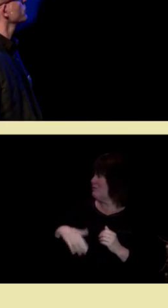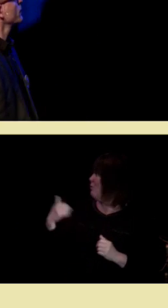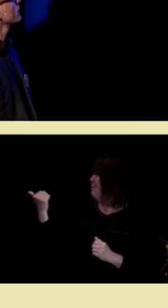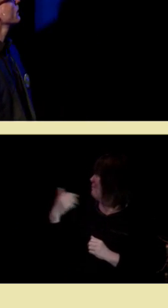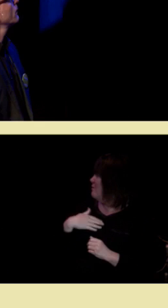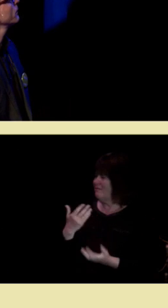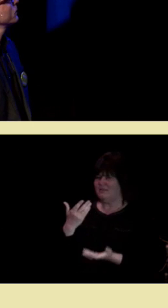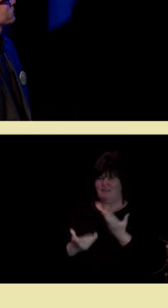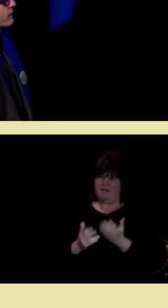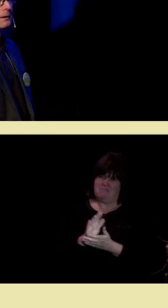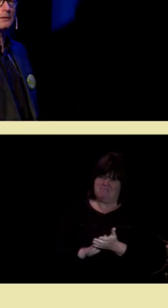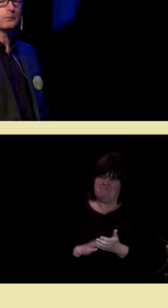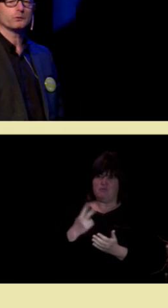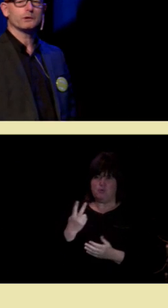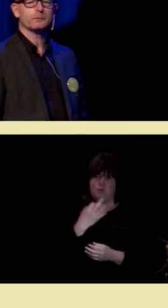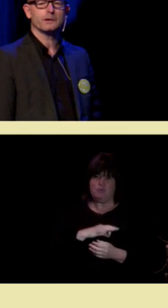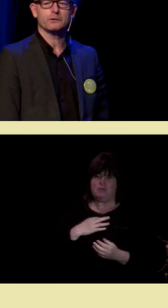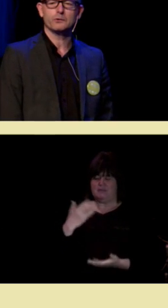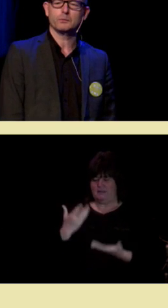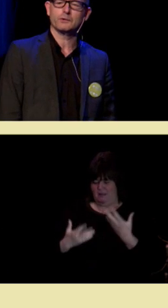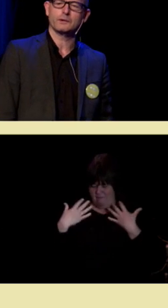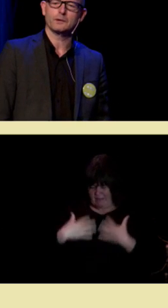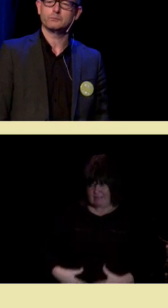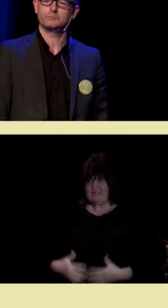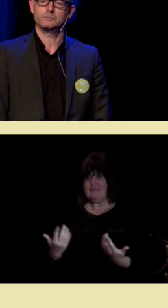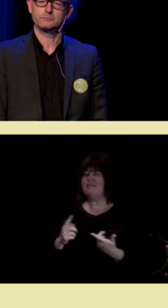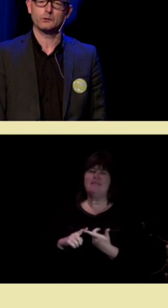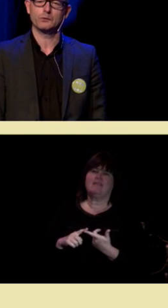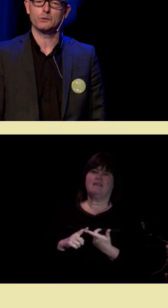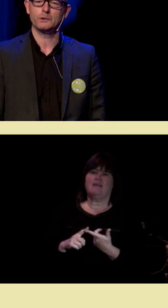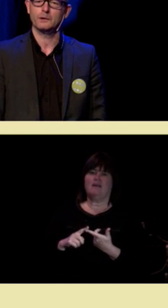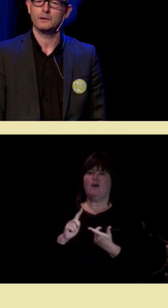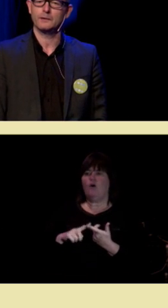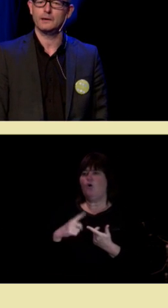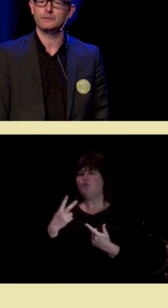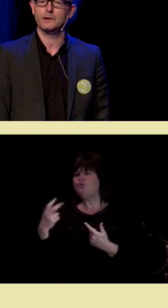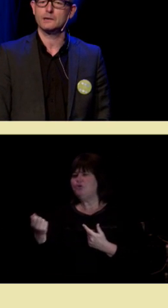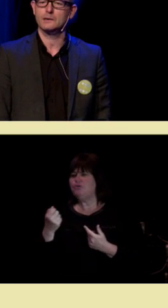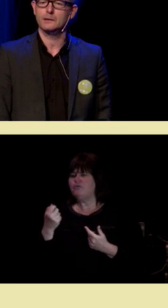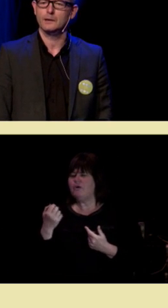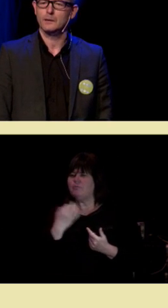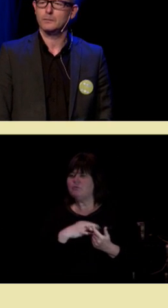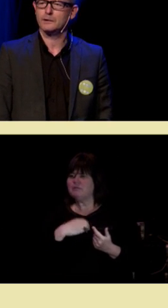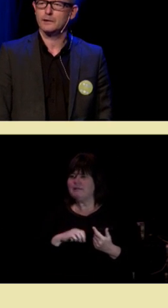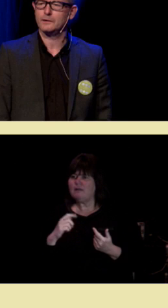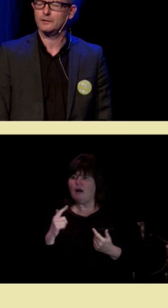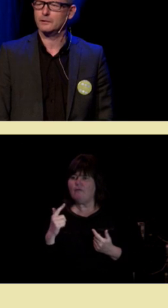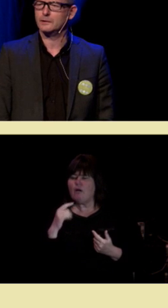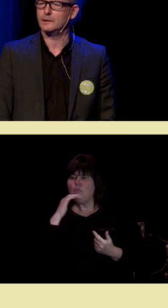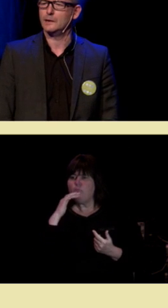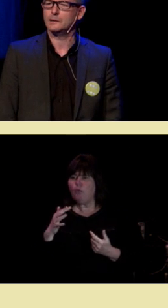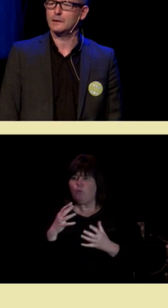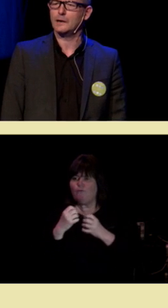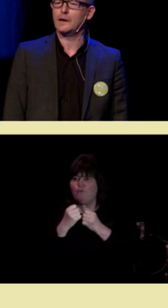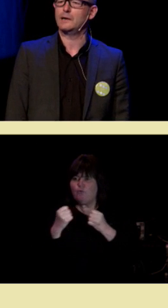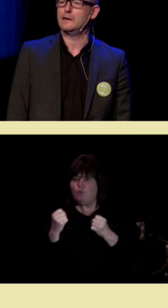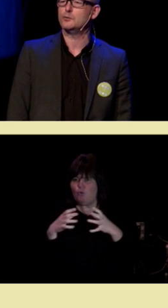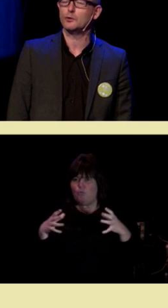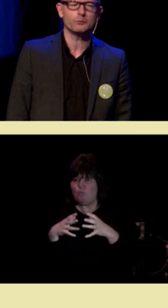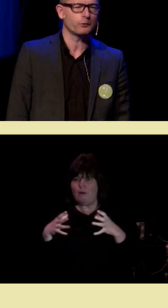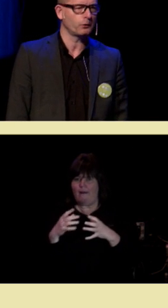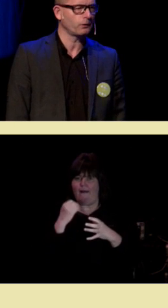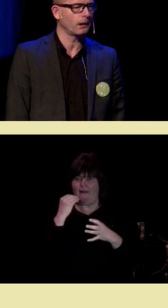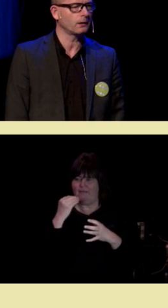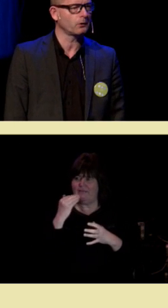2 prosent av kroppsvekten, og mottar omtrent 20 prosent av blåvolymet til enhver tid. Bare der ser vi at den er